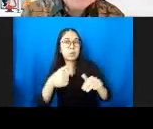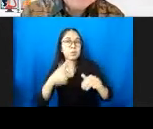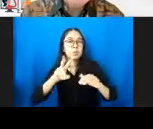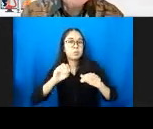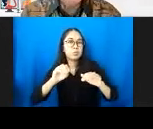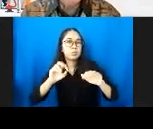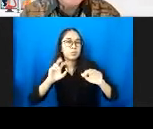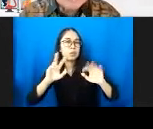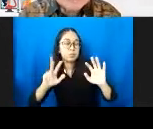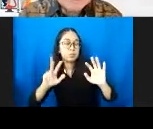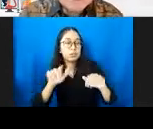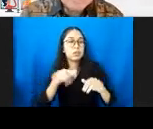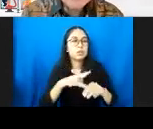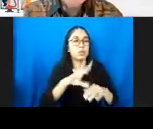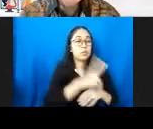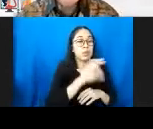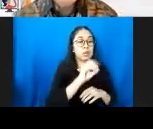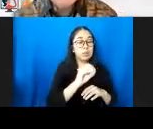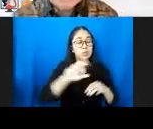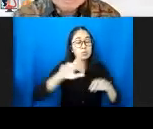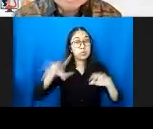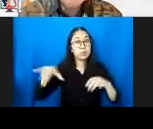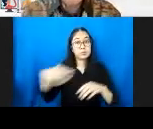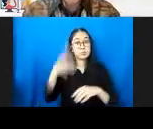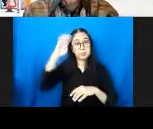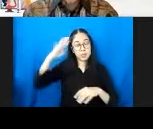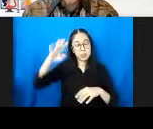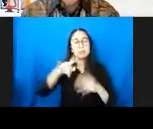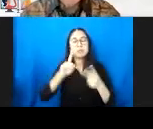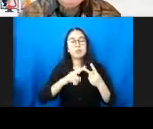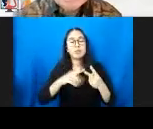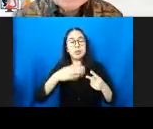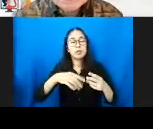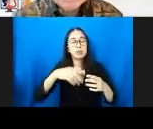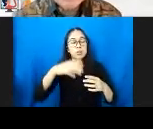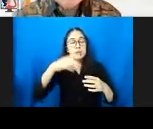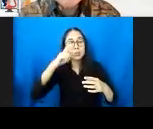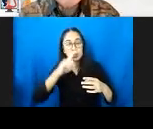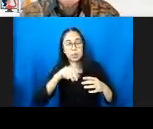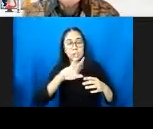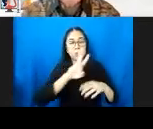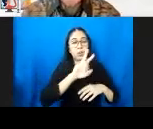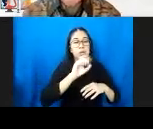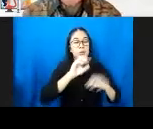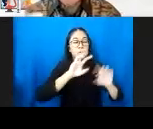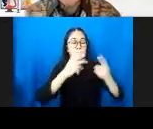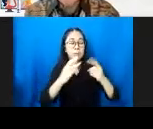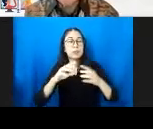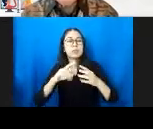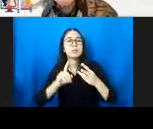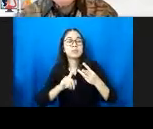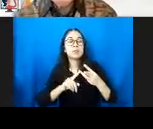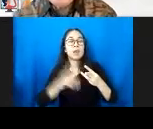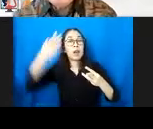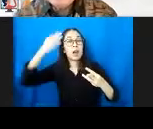menggambarkan 2007 yang biru, yang kuning 2013, dan 2018 yang abu